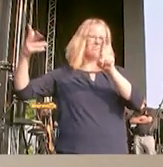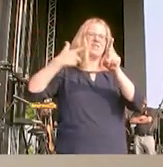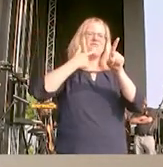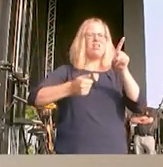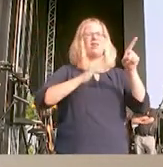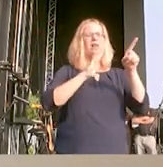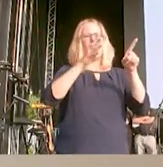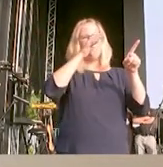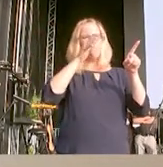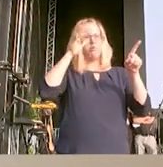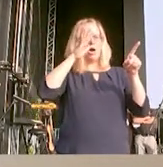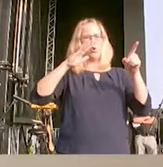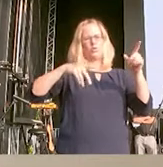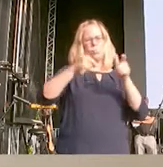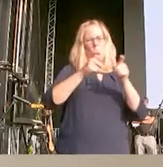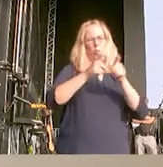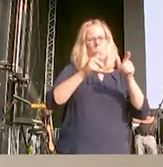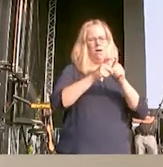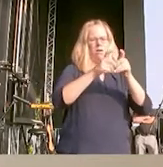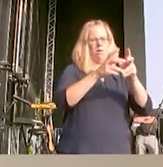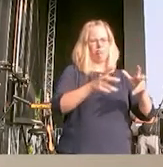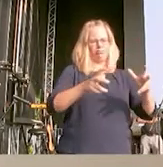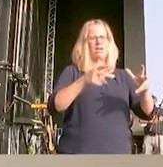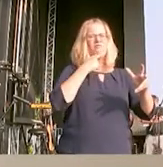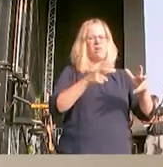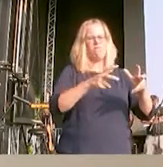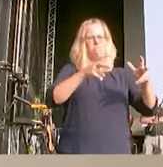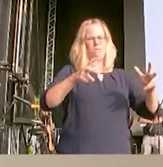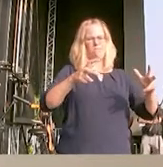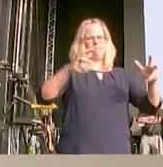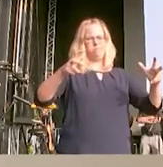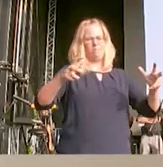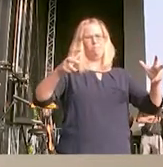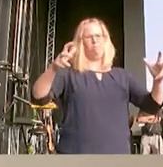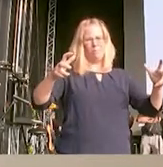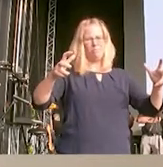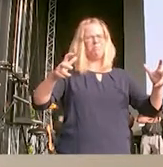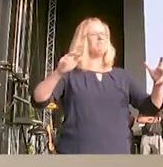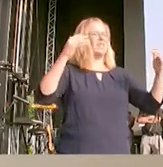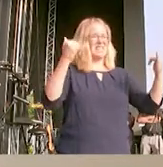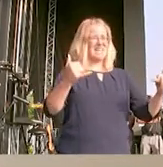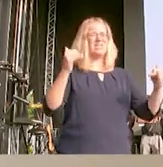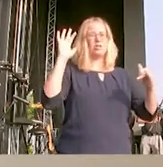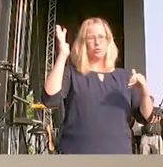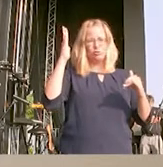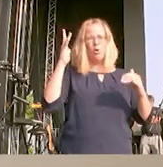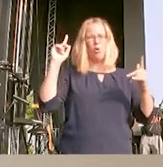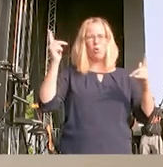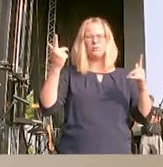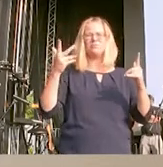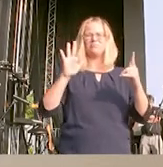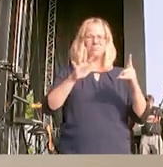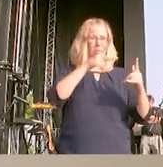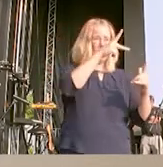Braunkohletagebau erweitern. Dieser Tagebau hat schon jetzt ohne die Inanspruchnahme von